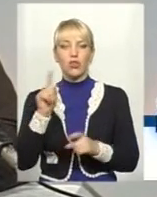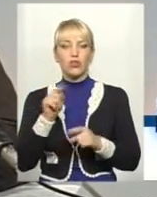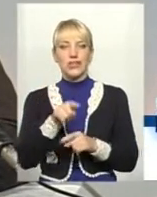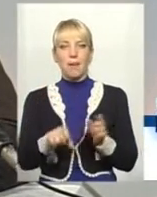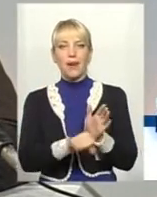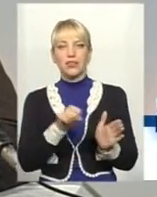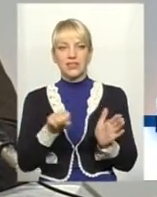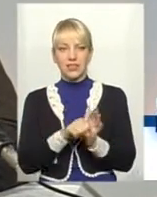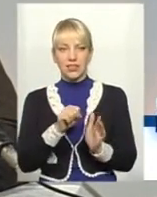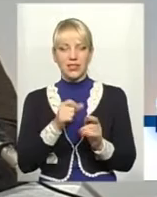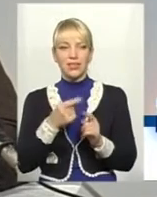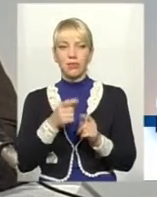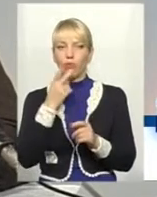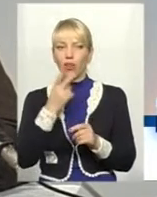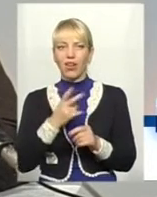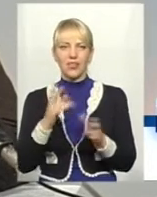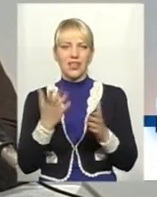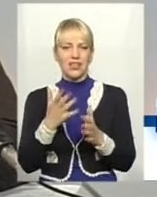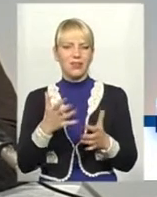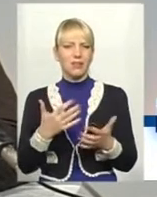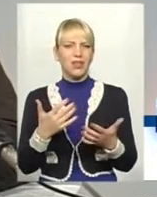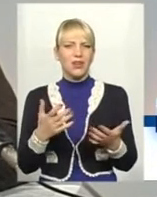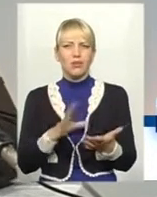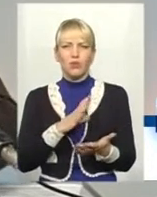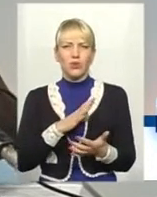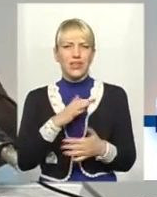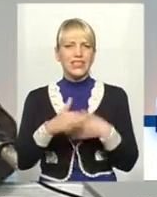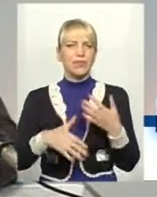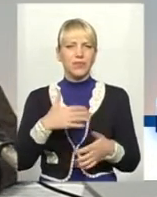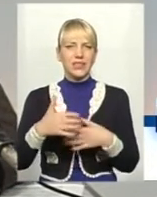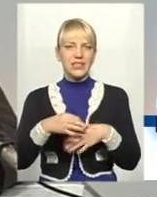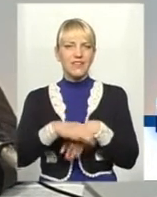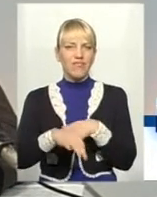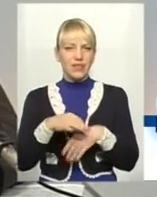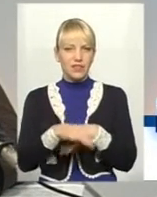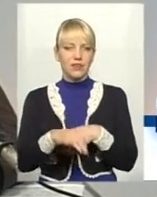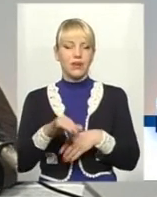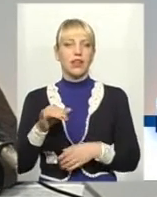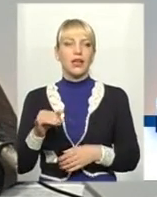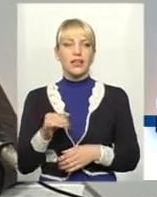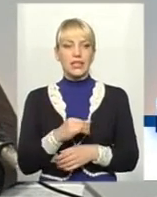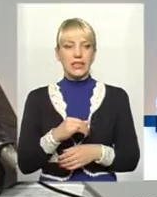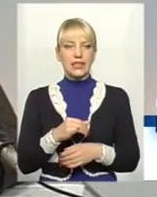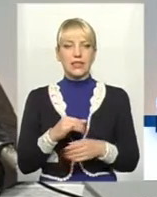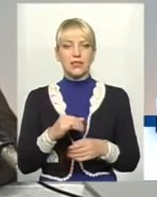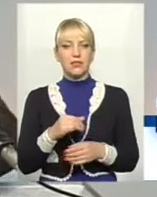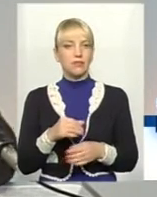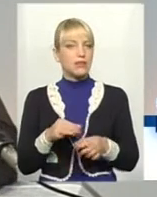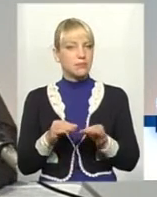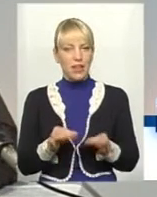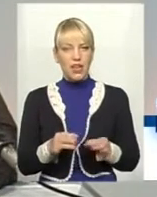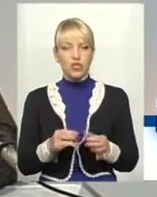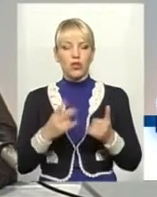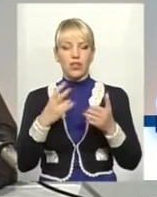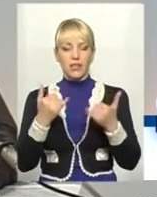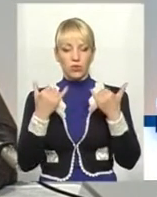бандитами. І там зображували великі звірства, які вони проводили. Ось, і безперечно на сьогодні